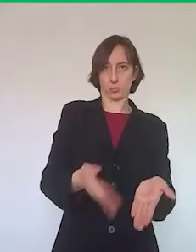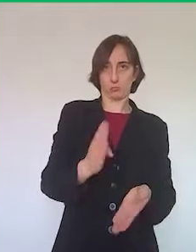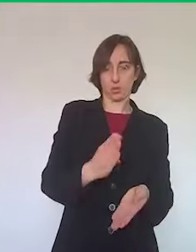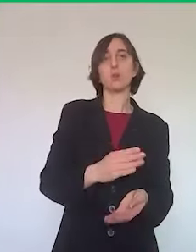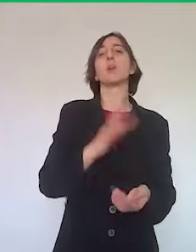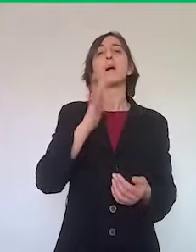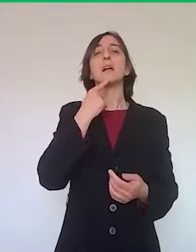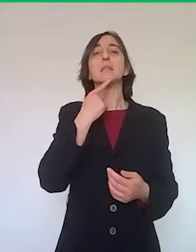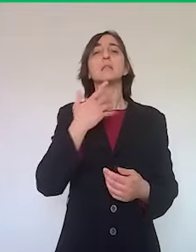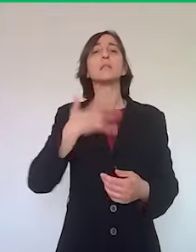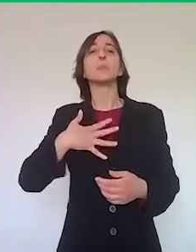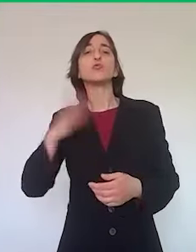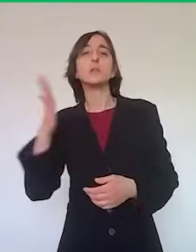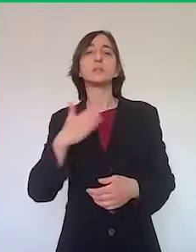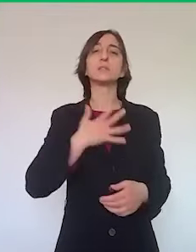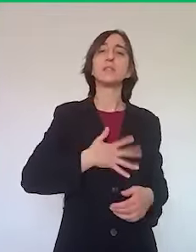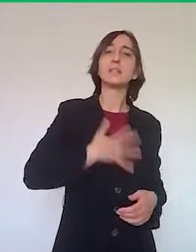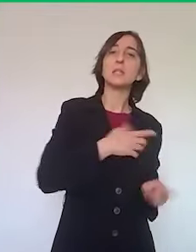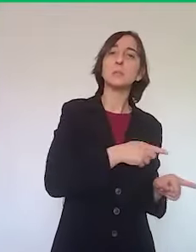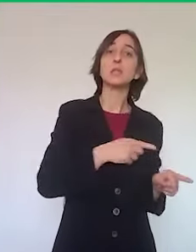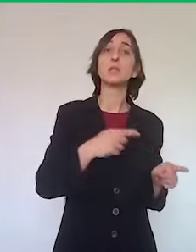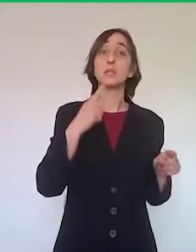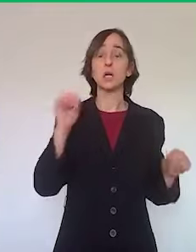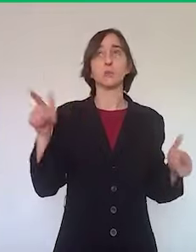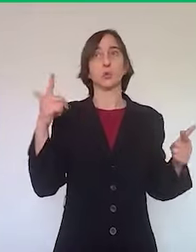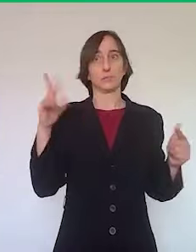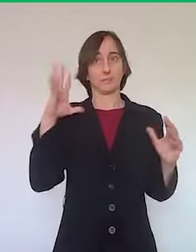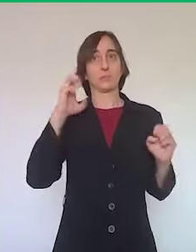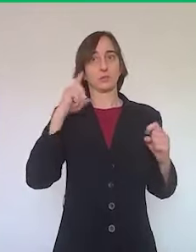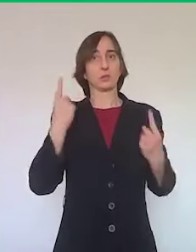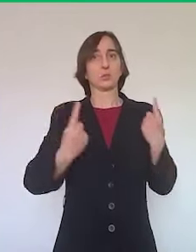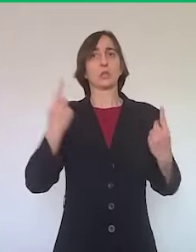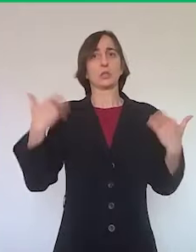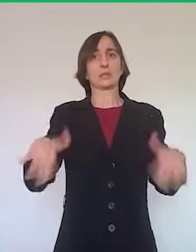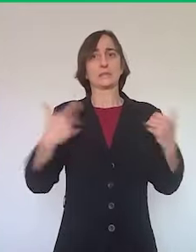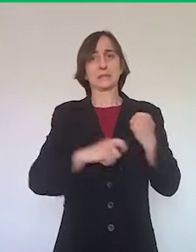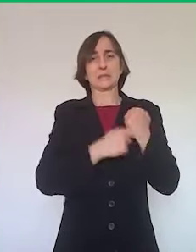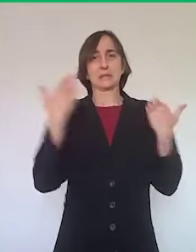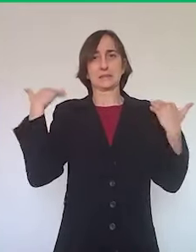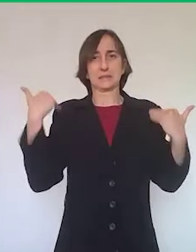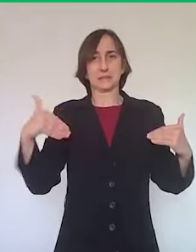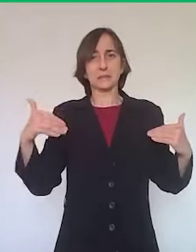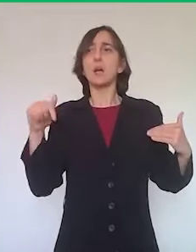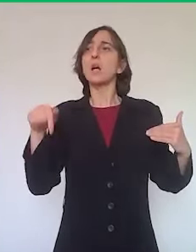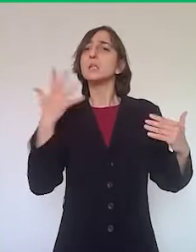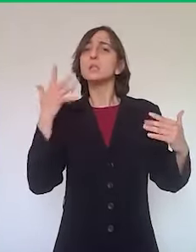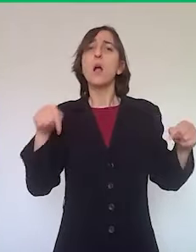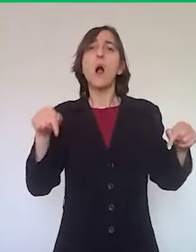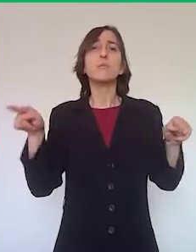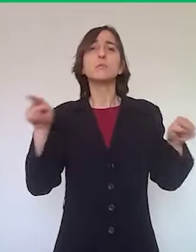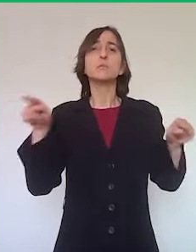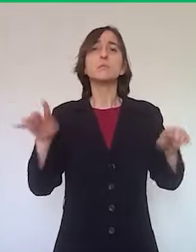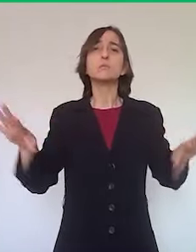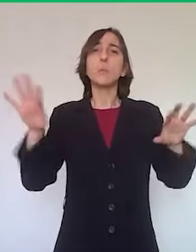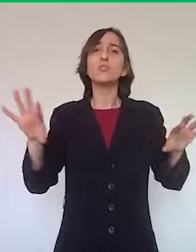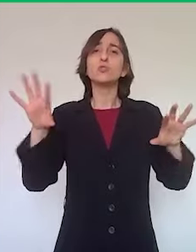soprattutto faceva attività economica Piacenza-Rimini lo ha sentito di più, ecco, riuscire a riallineare al resto della regione